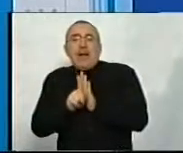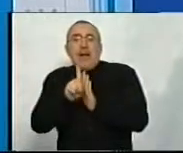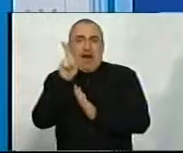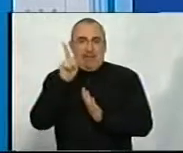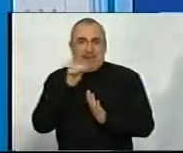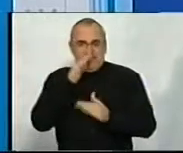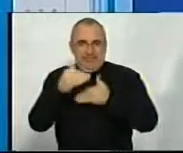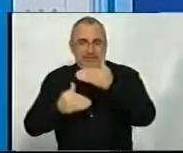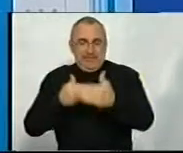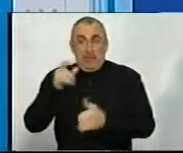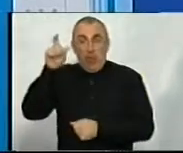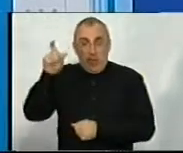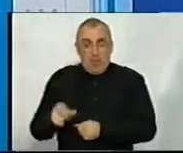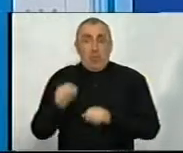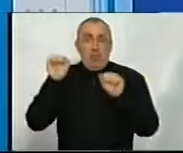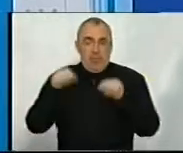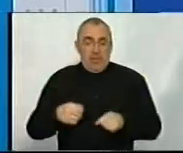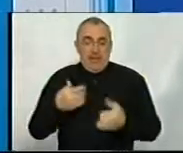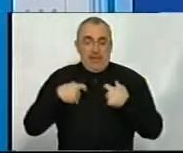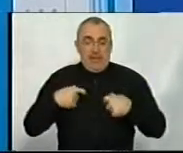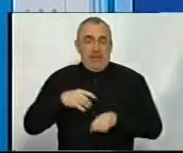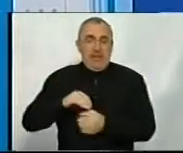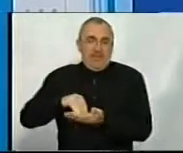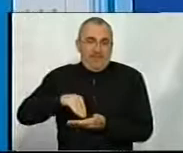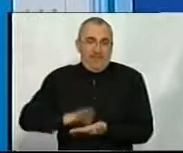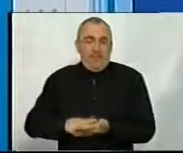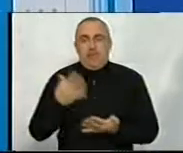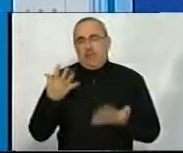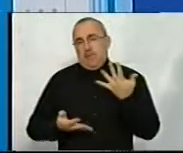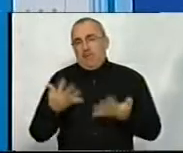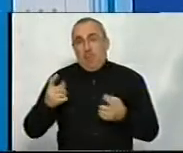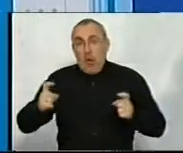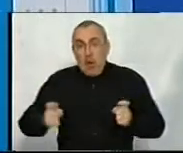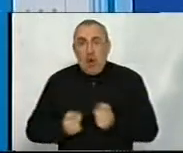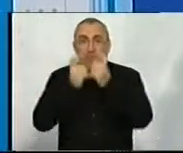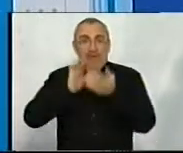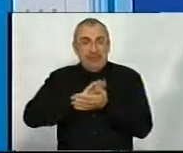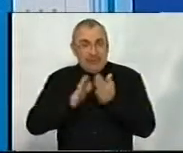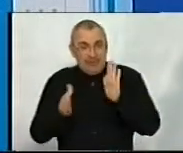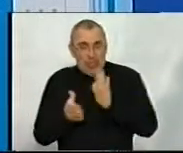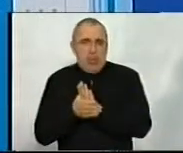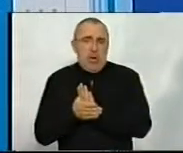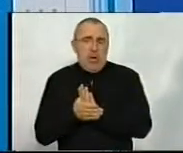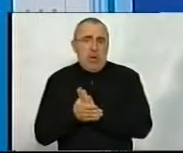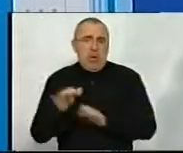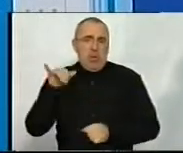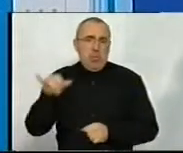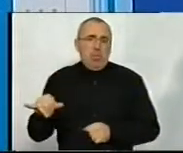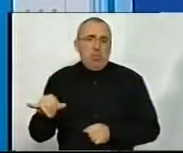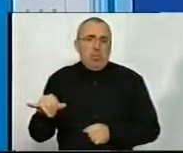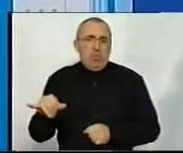І людина також це може для себе фіксувати. Коли вже конфліктні ситуації у